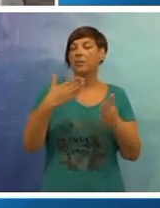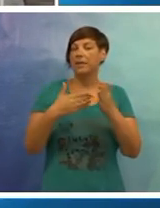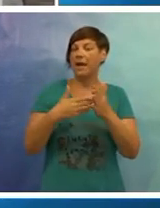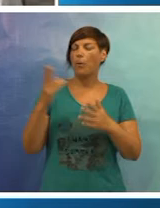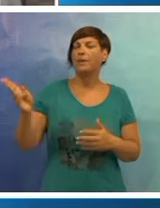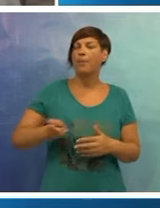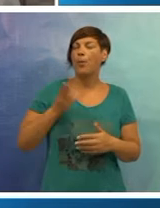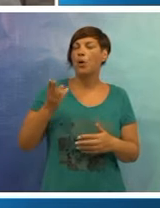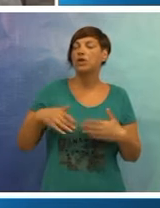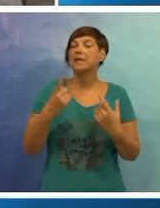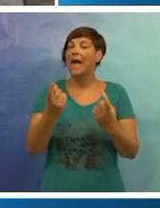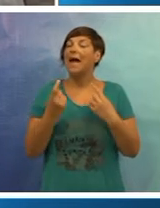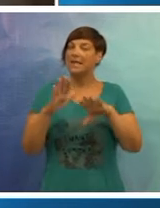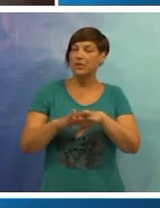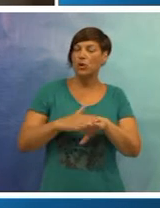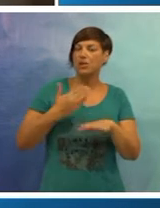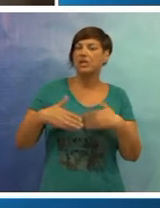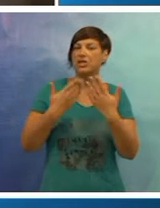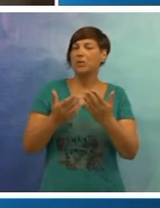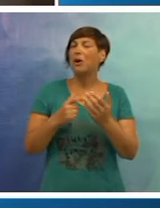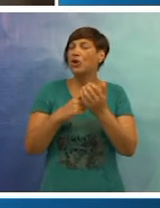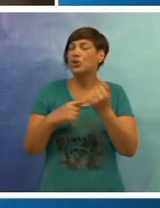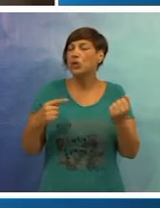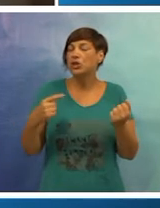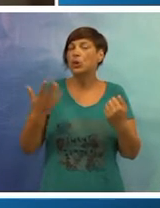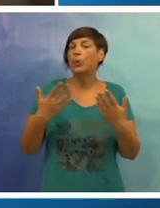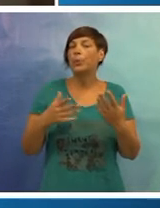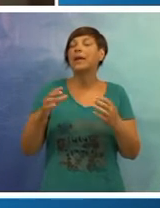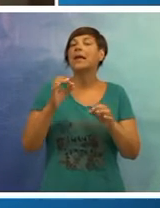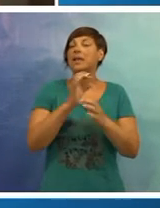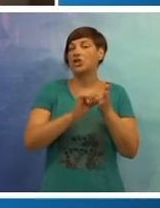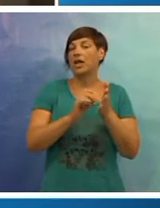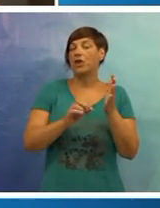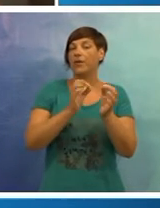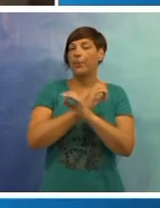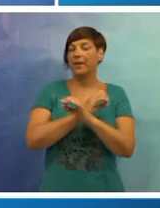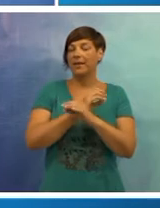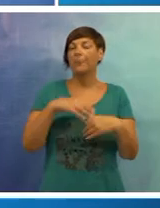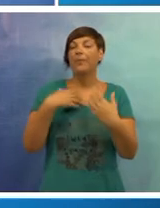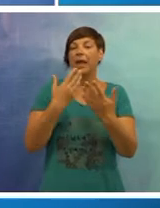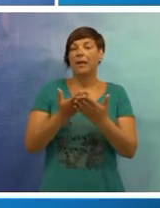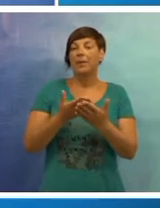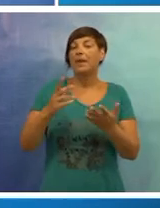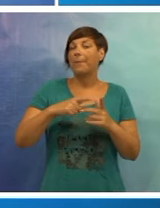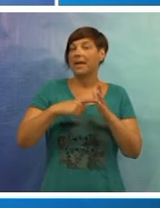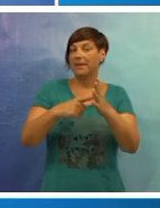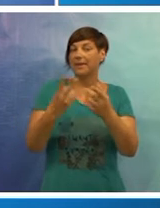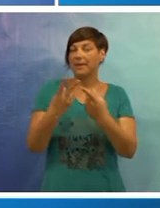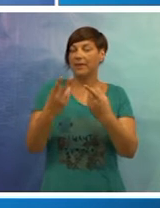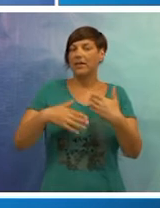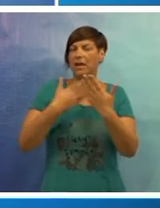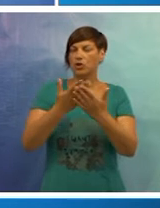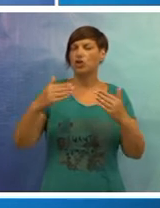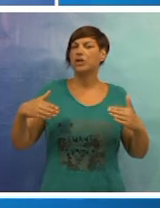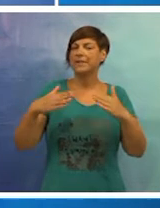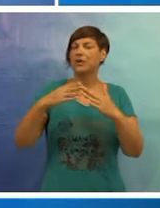kako bismo trebali biti ponosni, ali i suosjećati s onima koji su izgubili članove obitelji. Dobar dan, pratite Dnevnik.